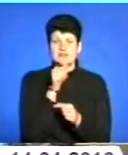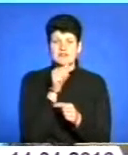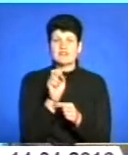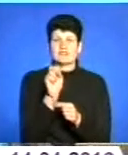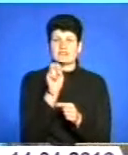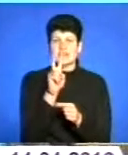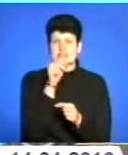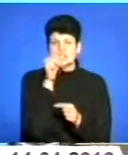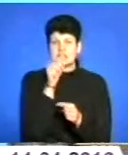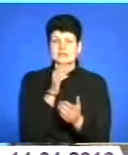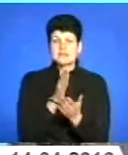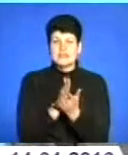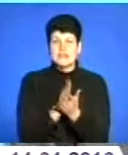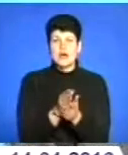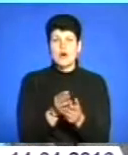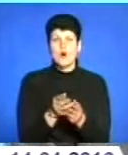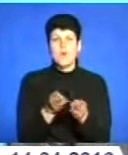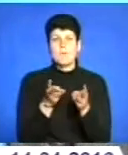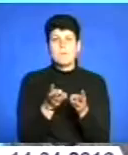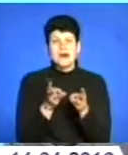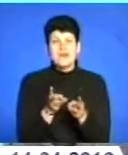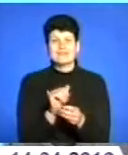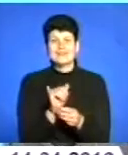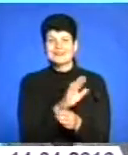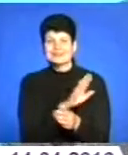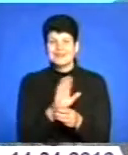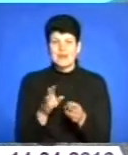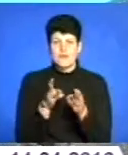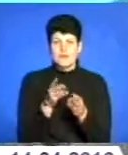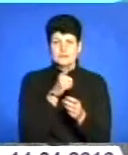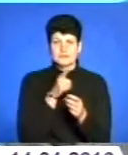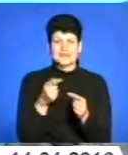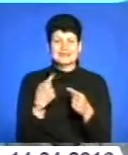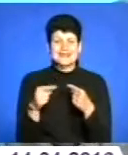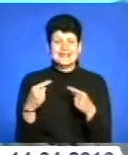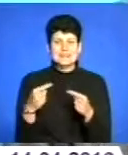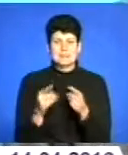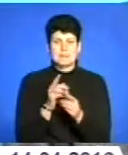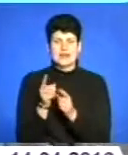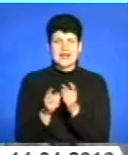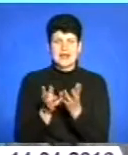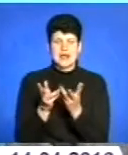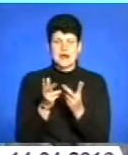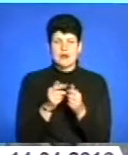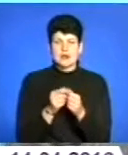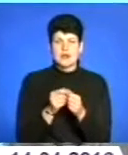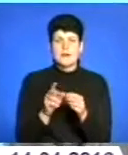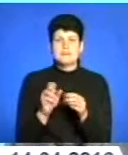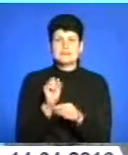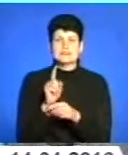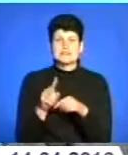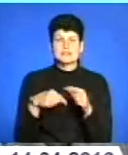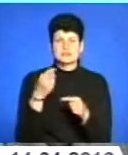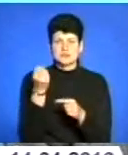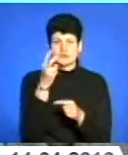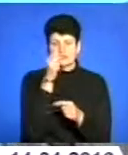місяці є опалюваний і неопалюваний період, це інші перерахунки. Але перепризначення субсидії на наступних 12 місяців